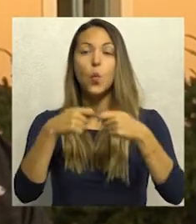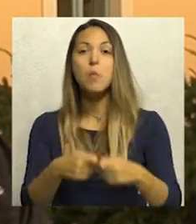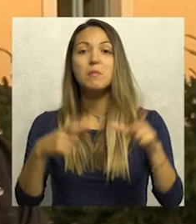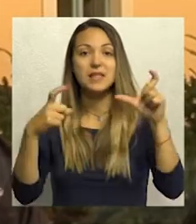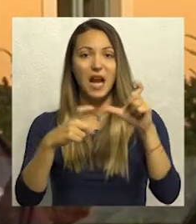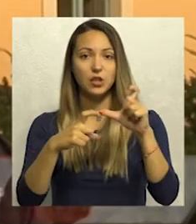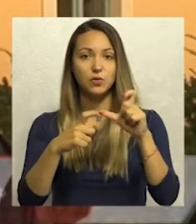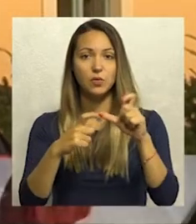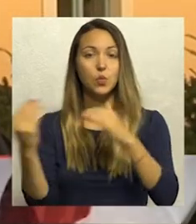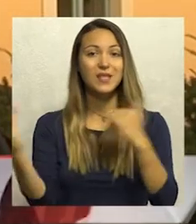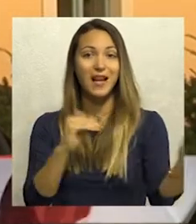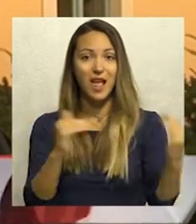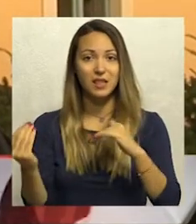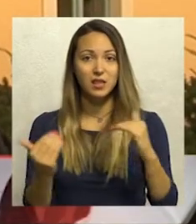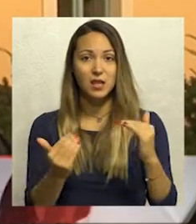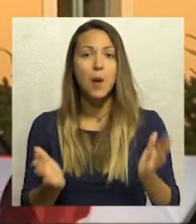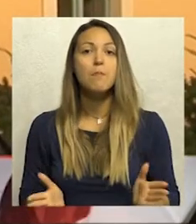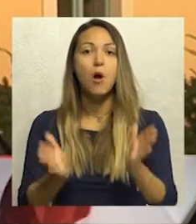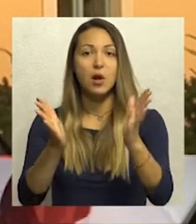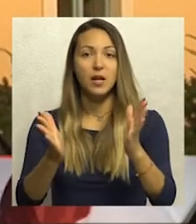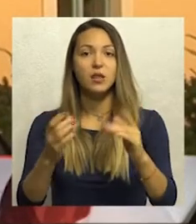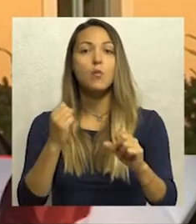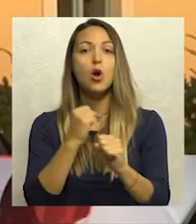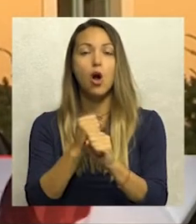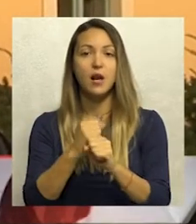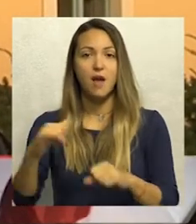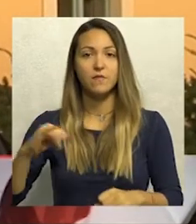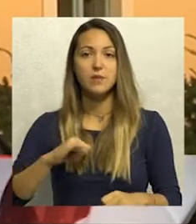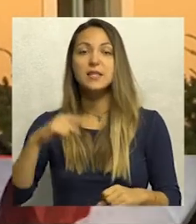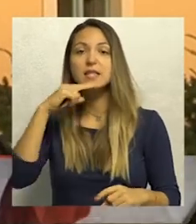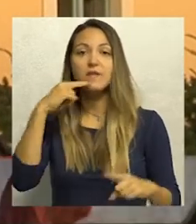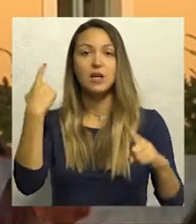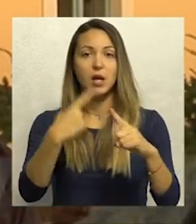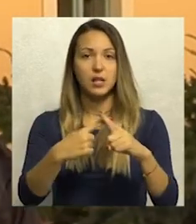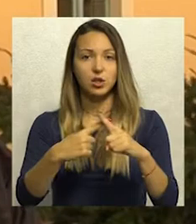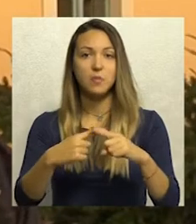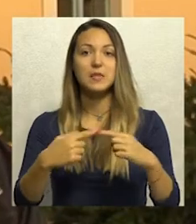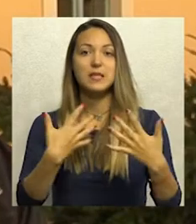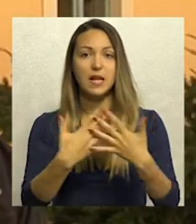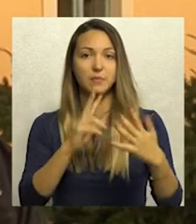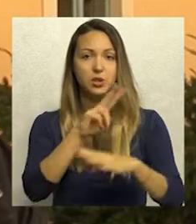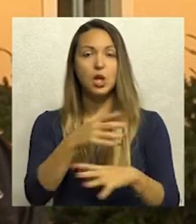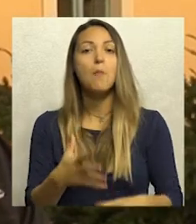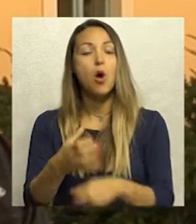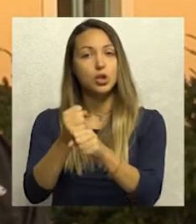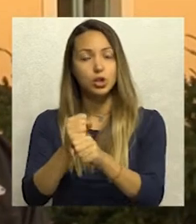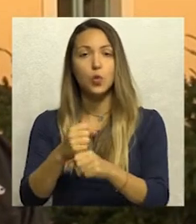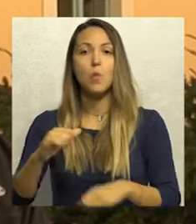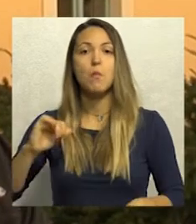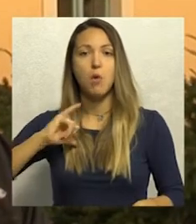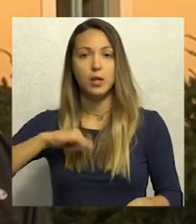i u saradnji sa pokretom Gorana Vojvodine i Crvenim krstom Sremskih Karlovaca, naravno i uz podršku policije,